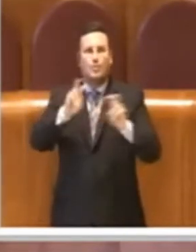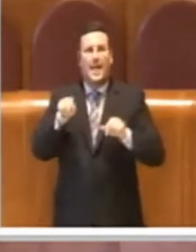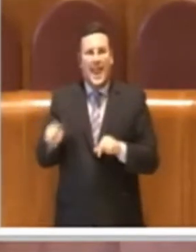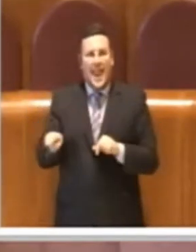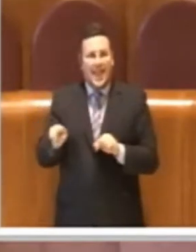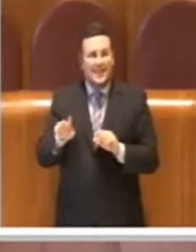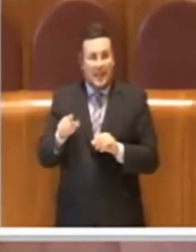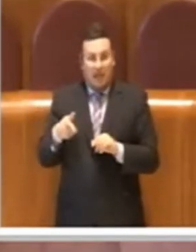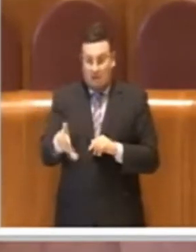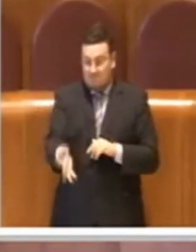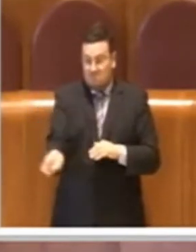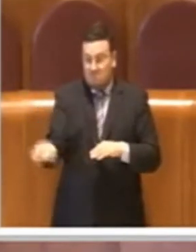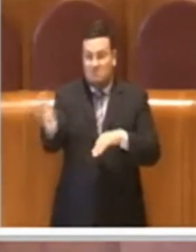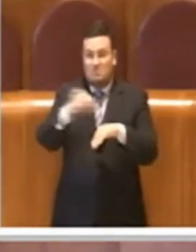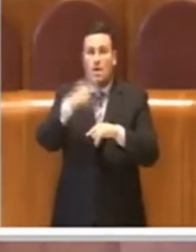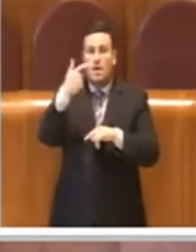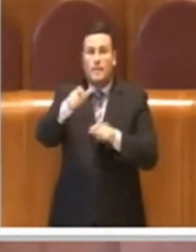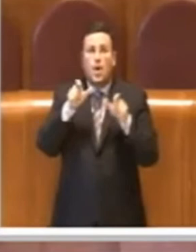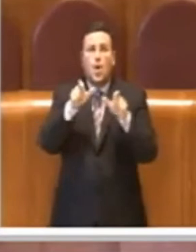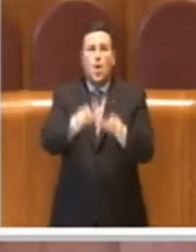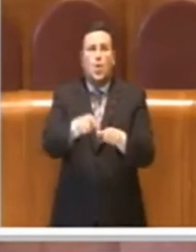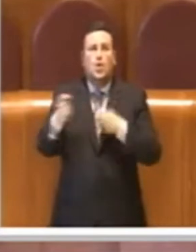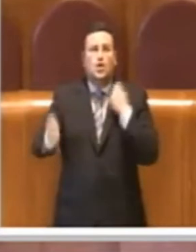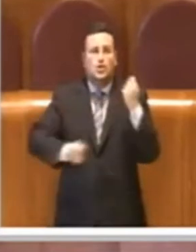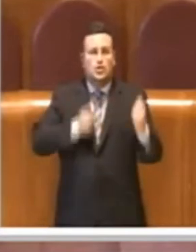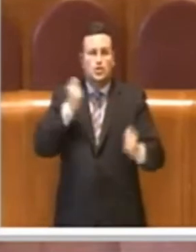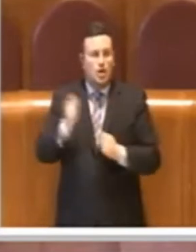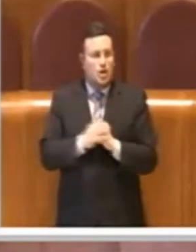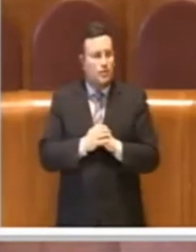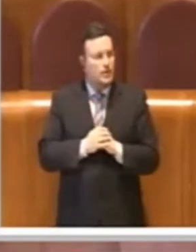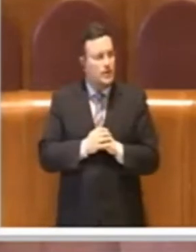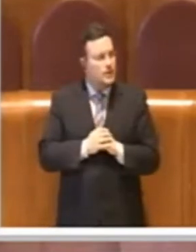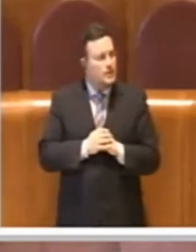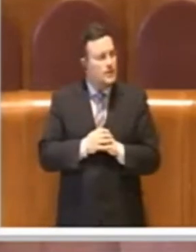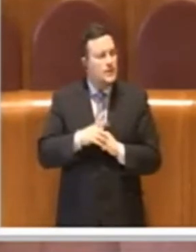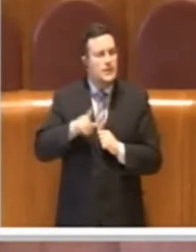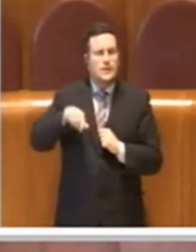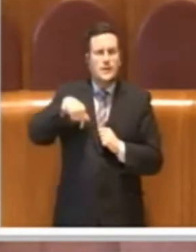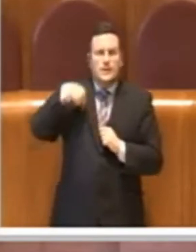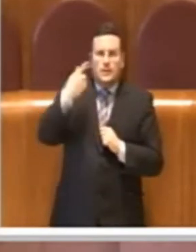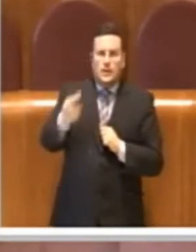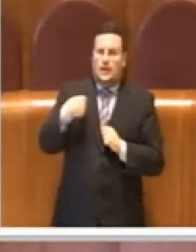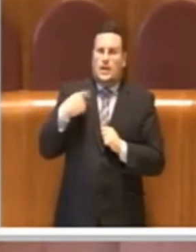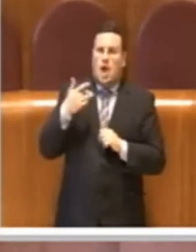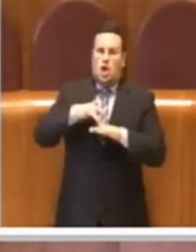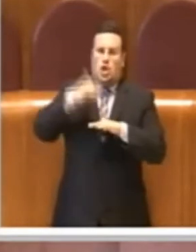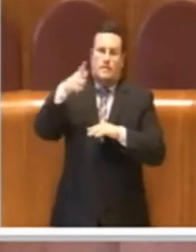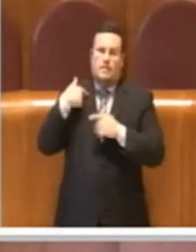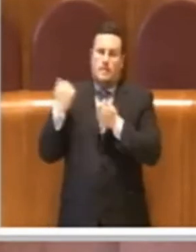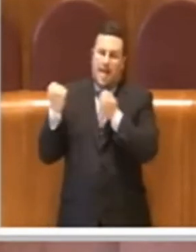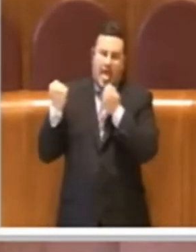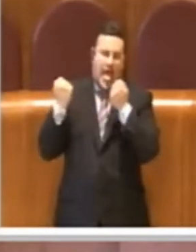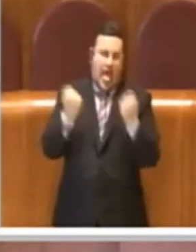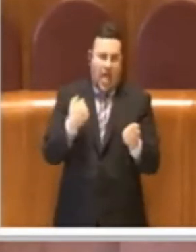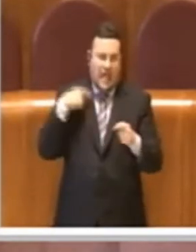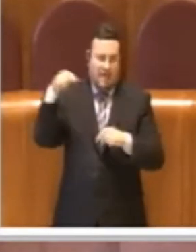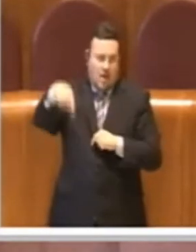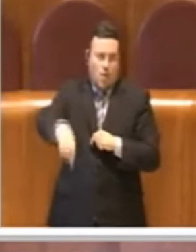per lo shopping. Mi è capitato, perché talvolta mi capita di venire anche in automobile in centro, ho lasciato